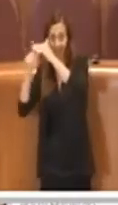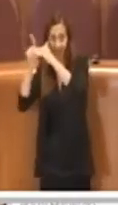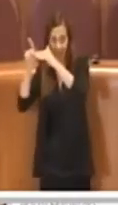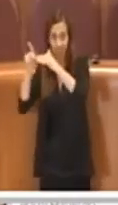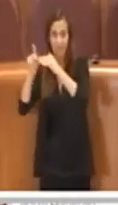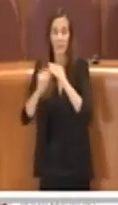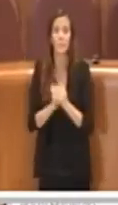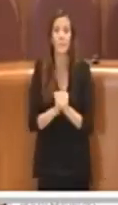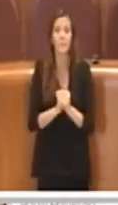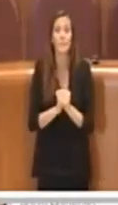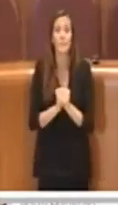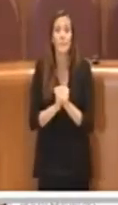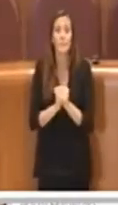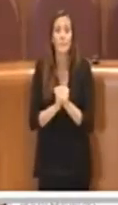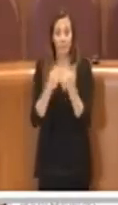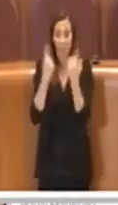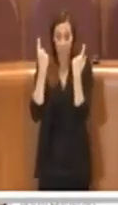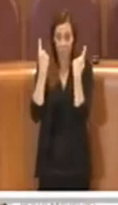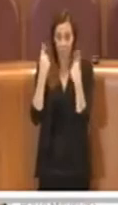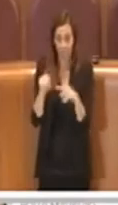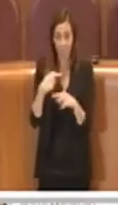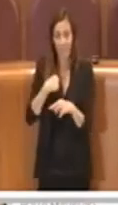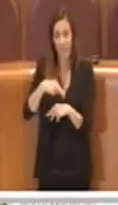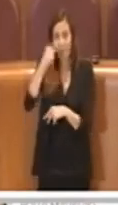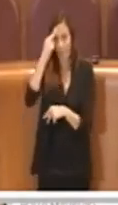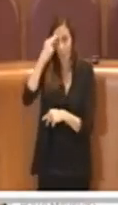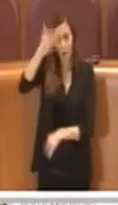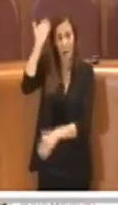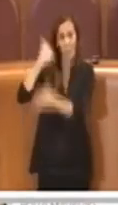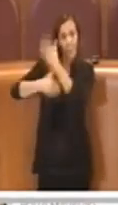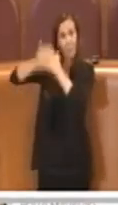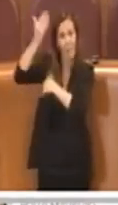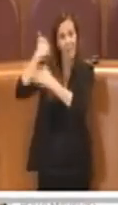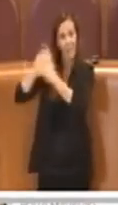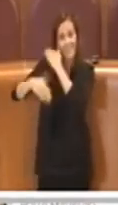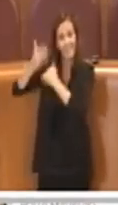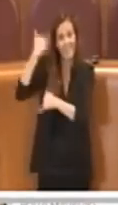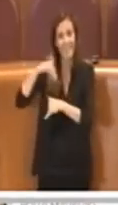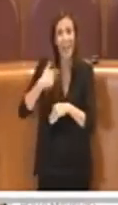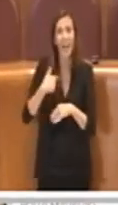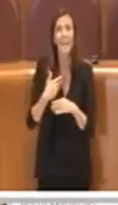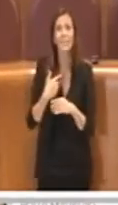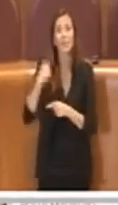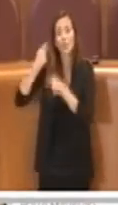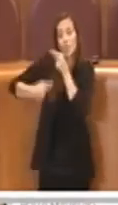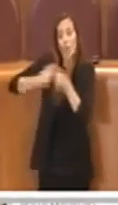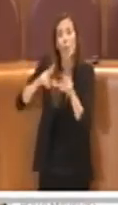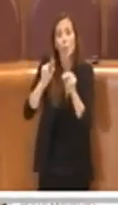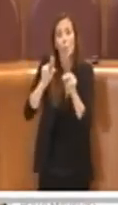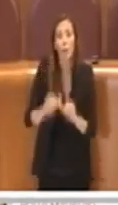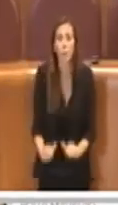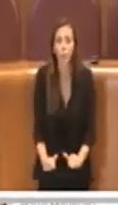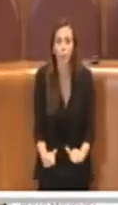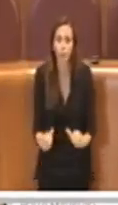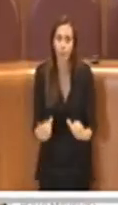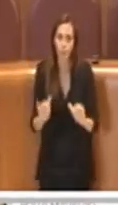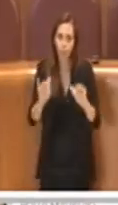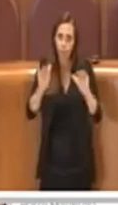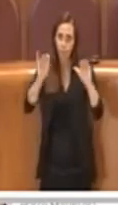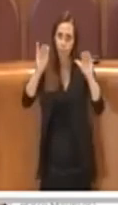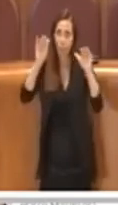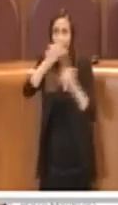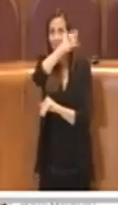'Italia. Ed è così che la memoria del passato in cui abbiamo fatto crescere le nuove generazioni è in Italia ancora oggi